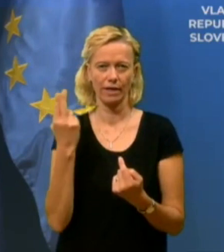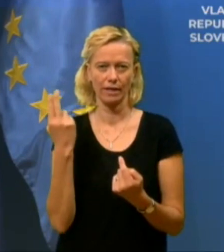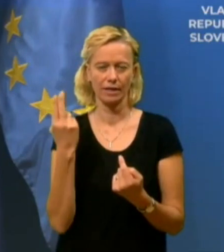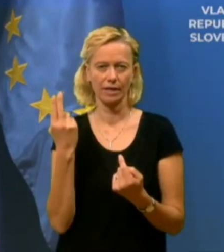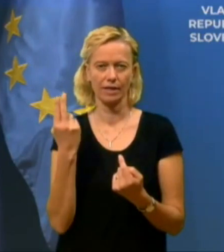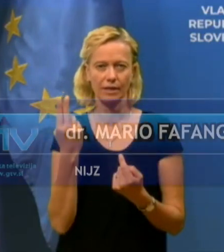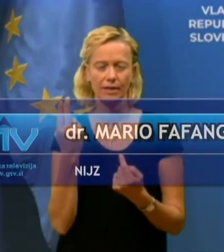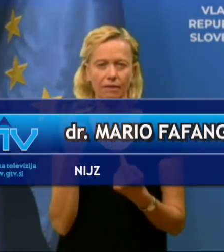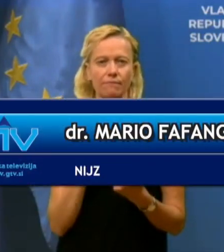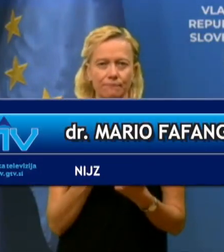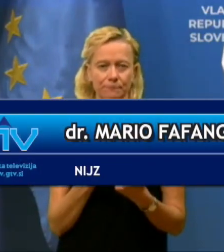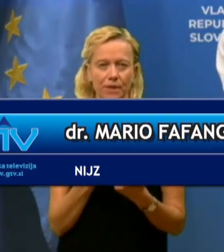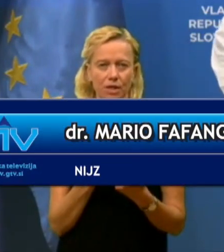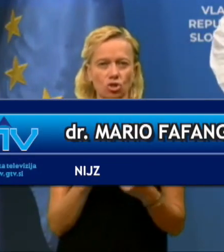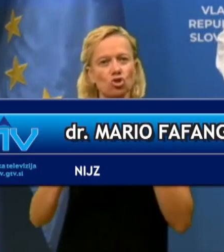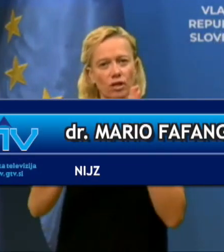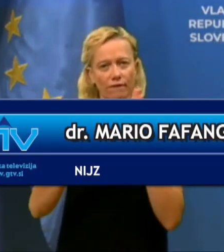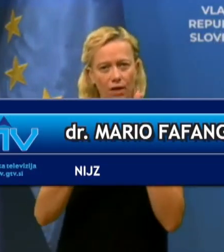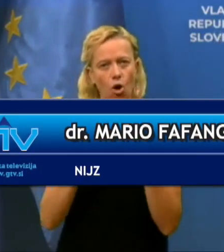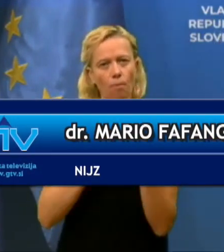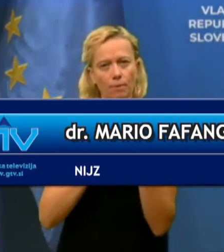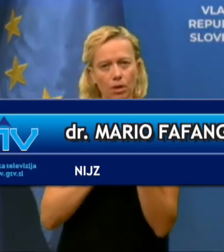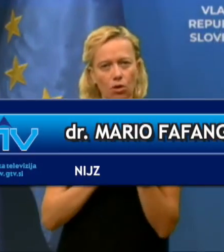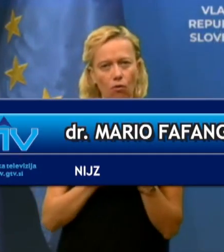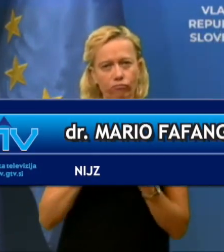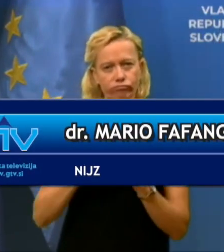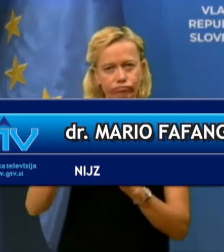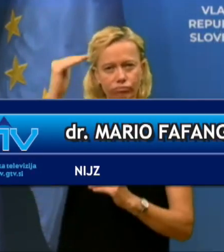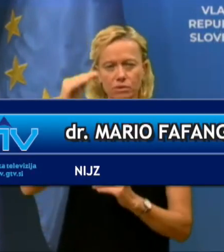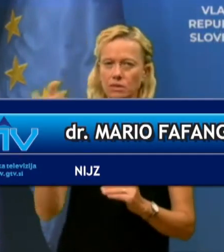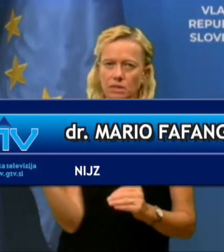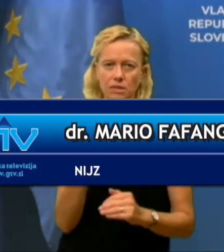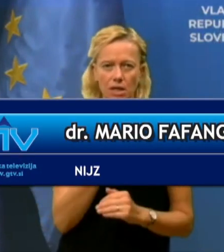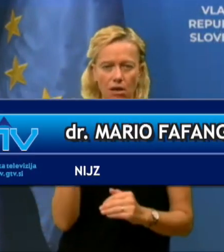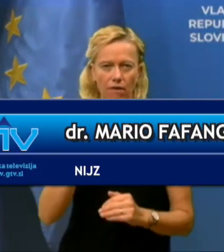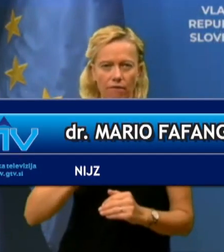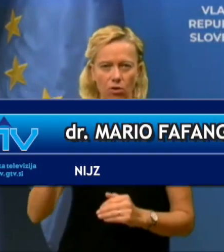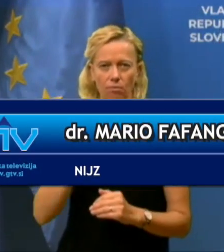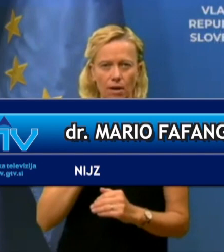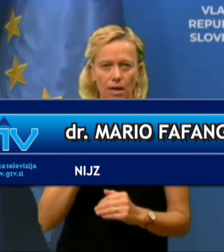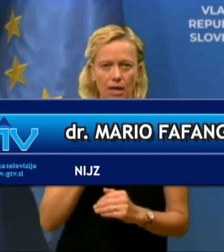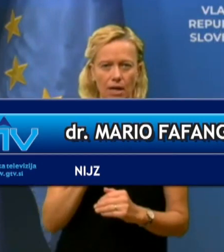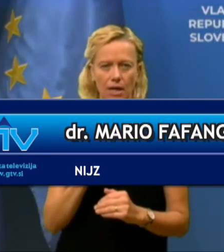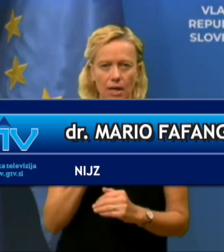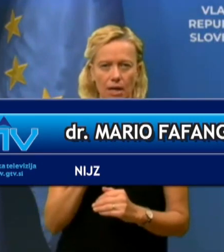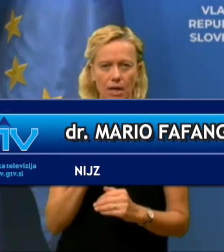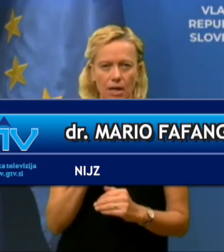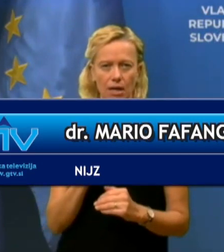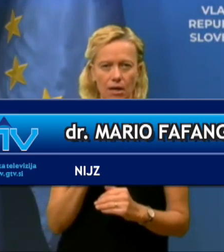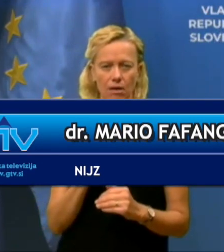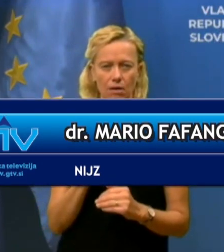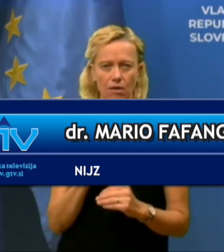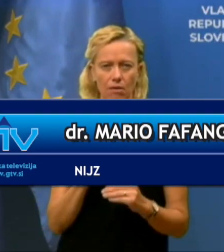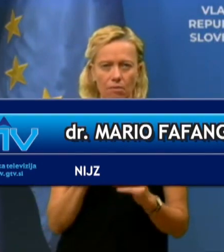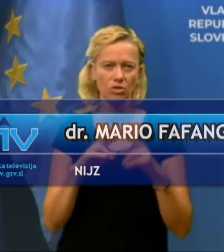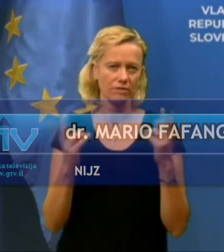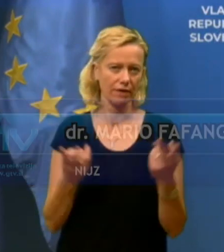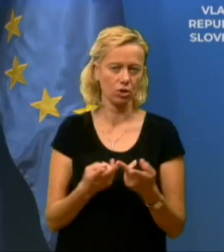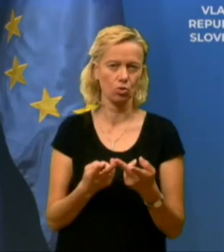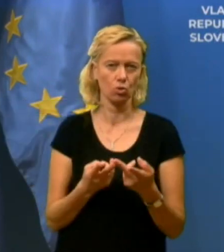Število premirov se viša po celi Evropi. Danes ne bomo šli klasičen eskurzus po svetu Evropi in tako naprej.